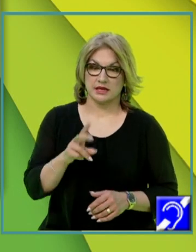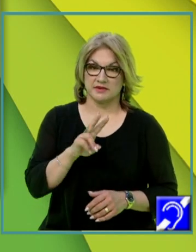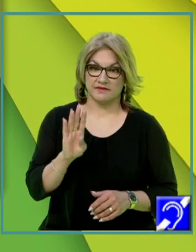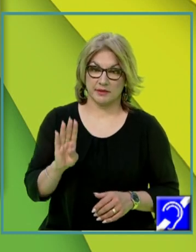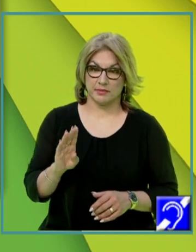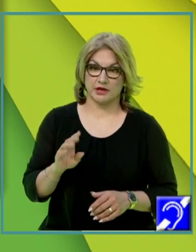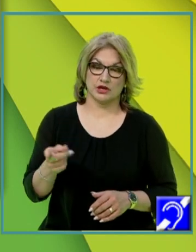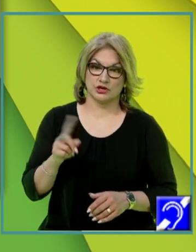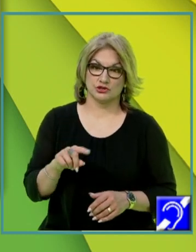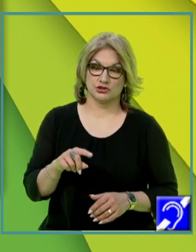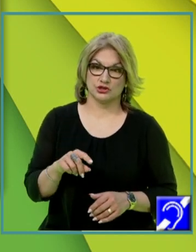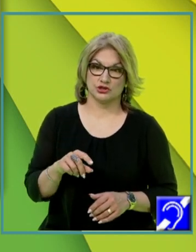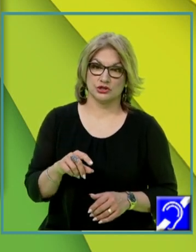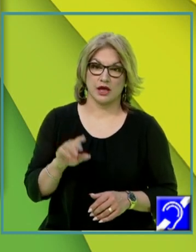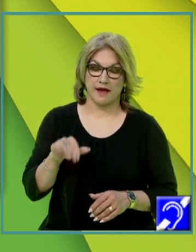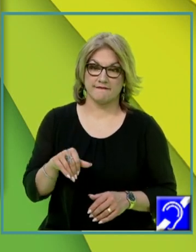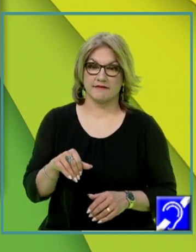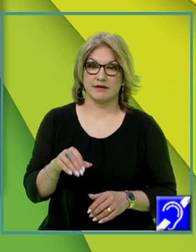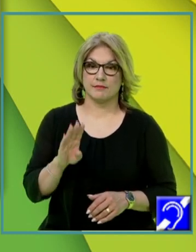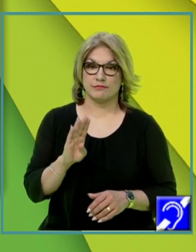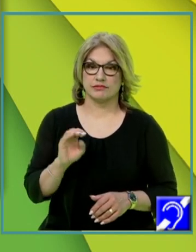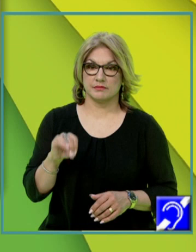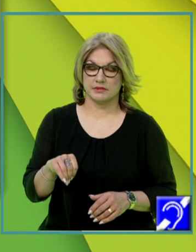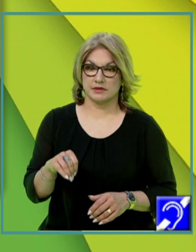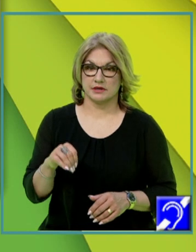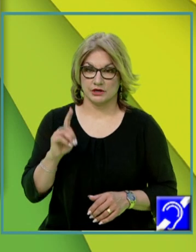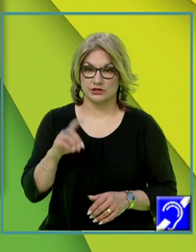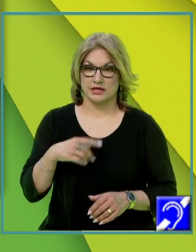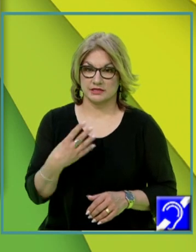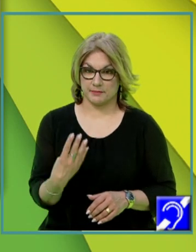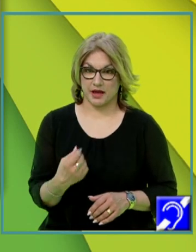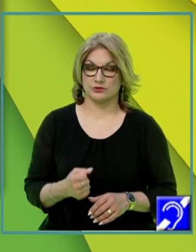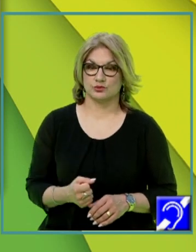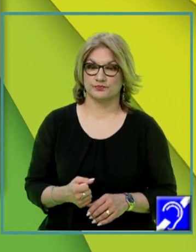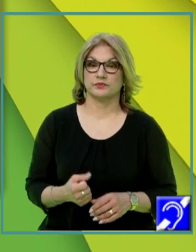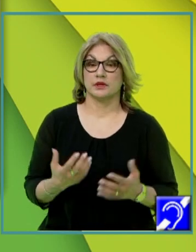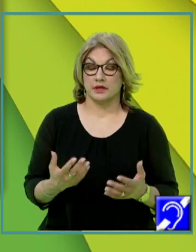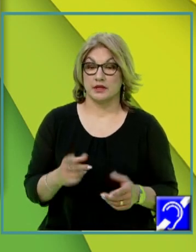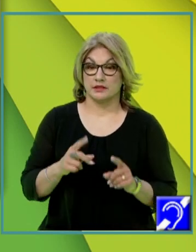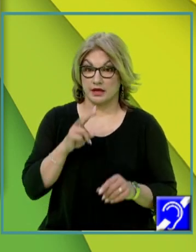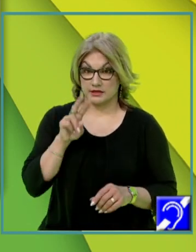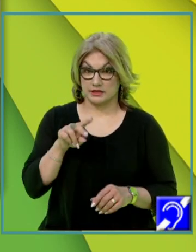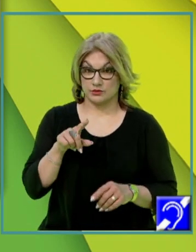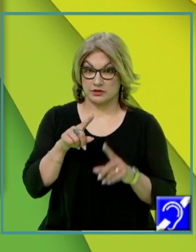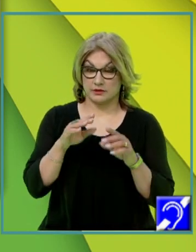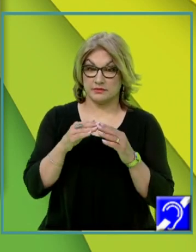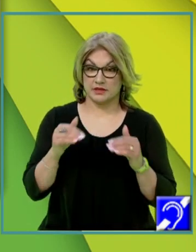și îl avem și pe BM. BM știți că este 4. Și atunci, dacă ne uităm în triunghiul